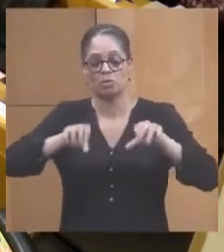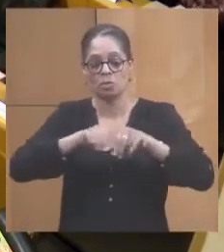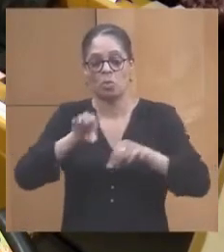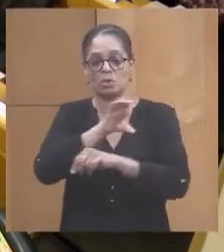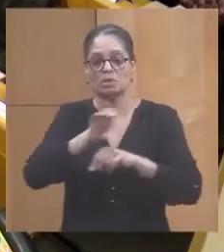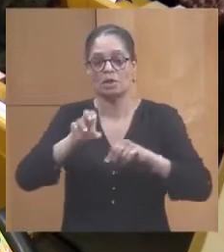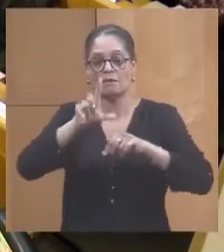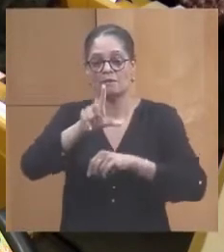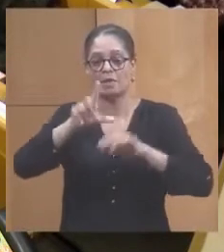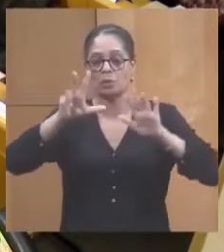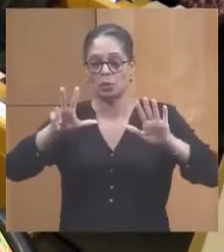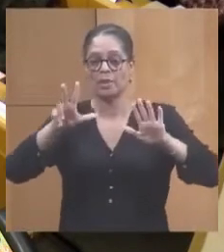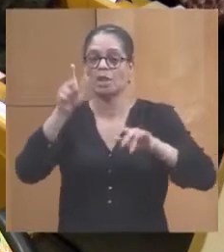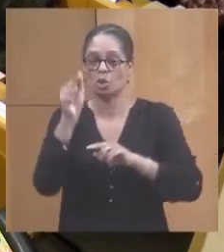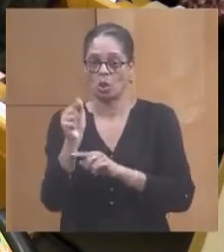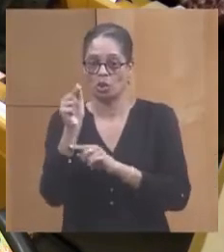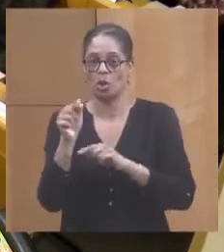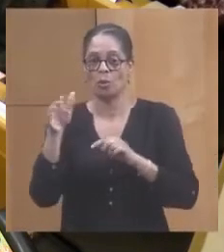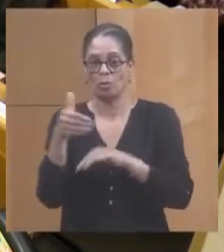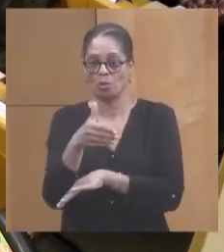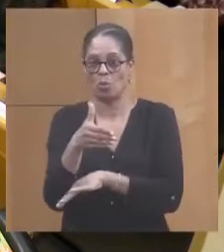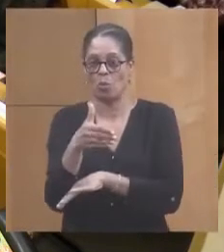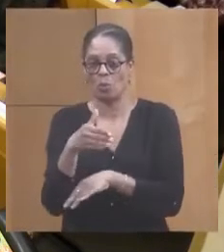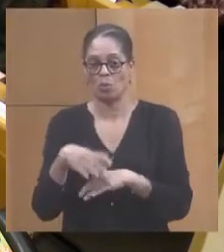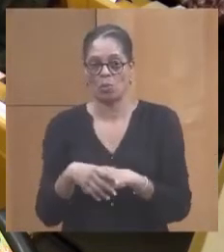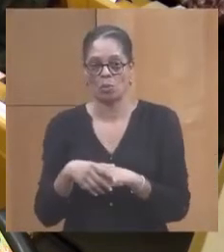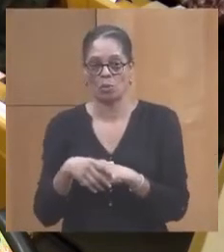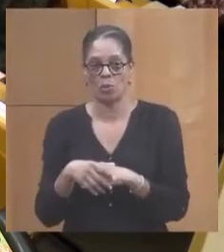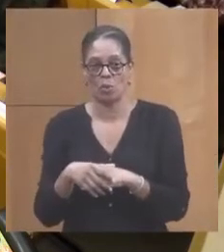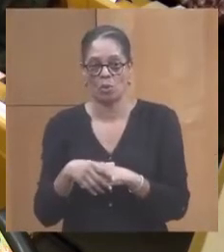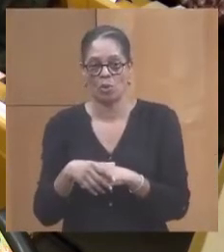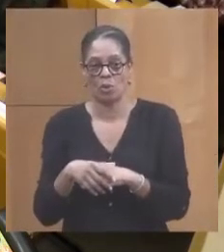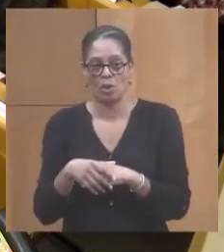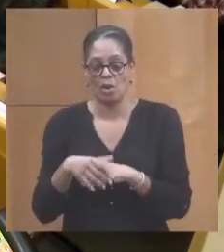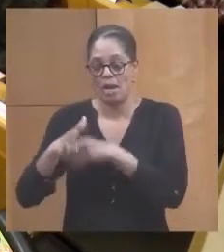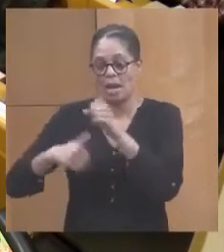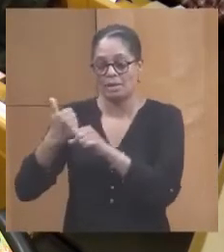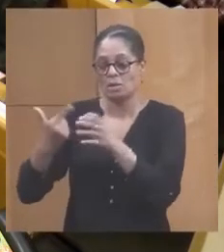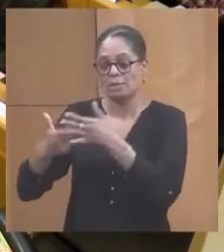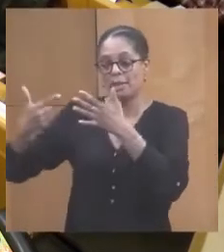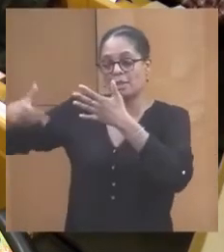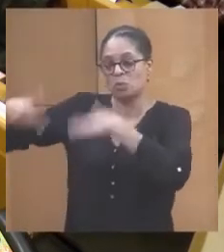128 tonnes de poissons. Estimation, en 2012.